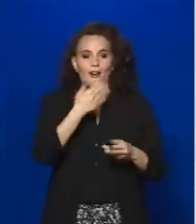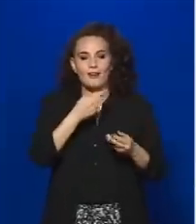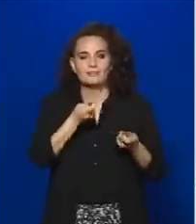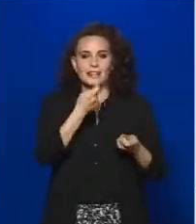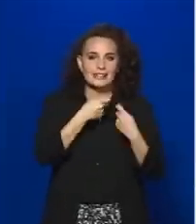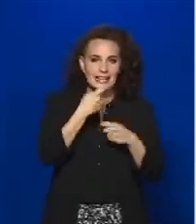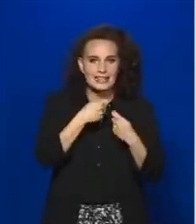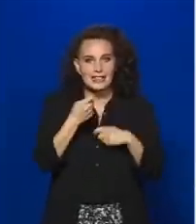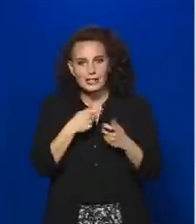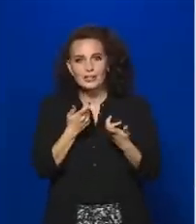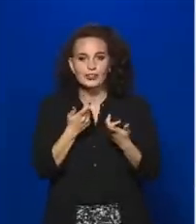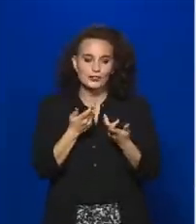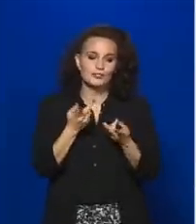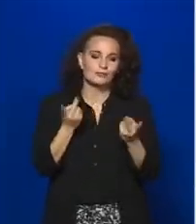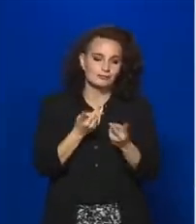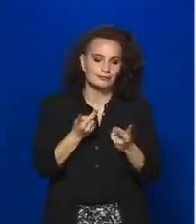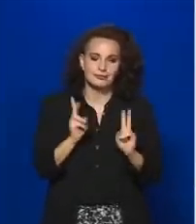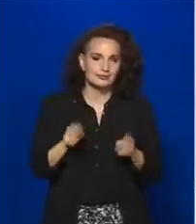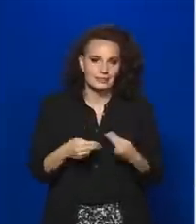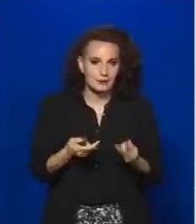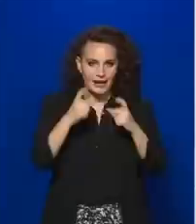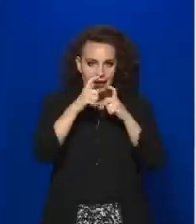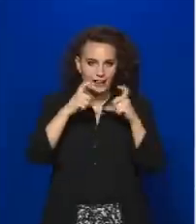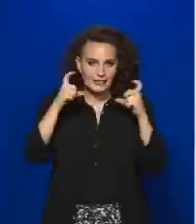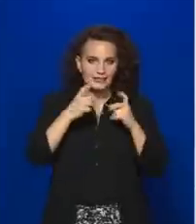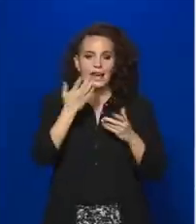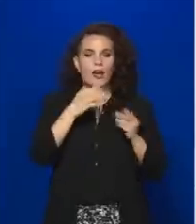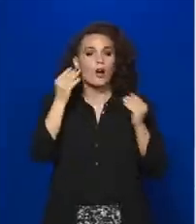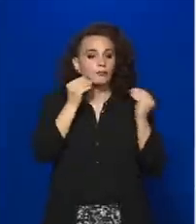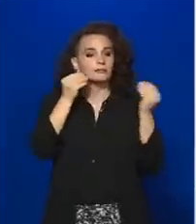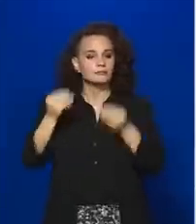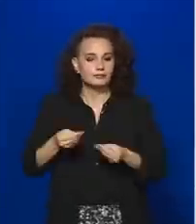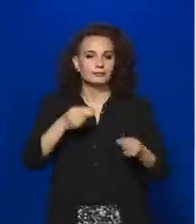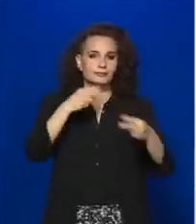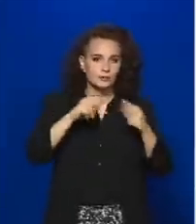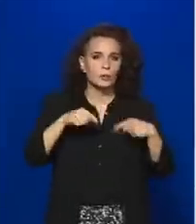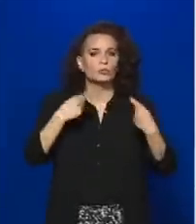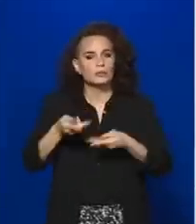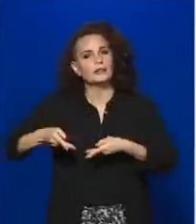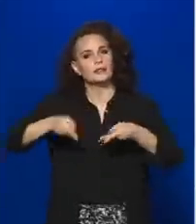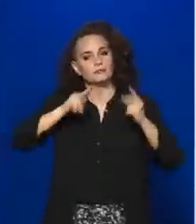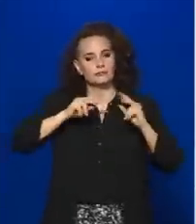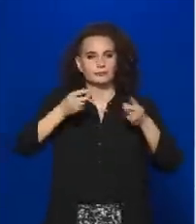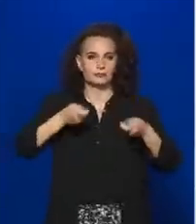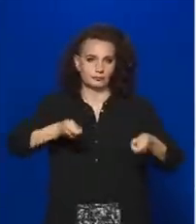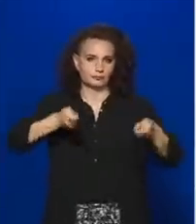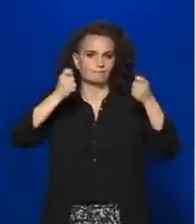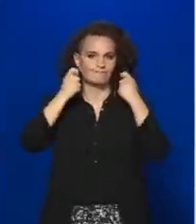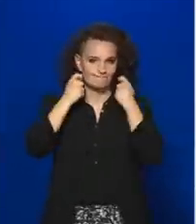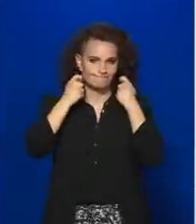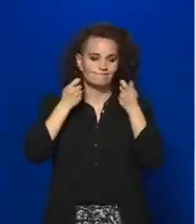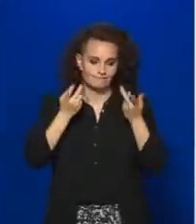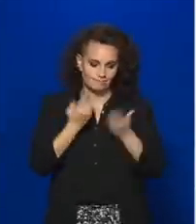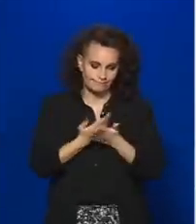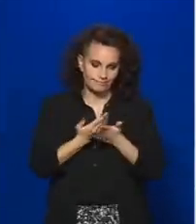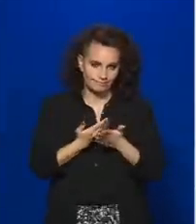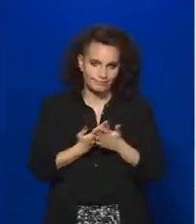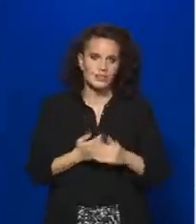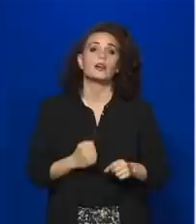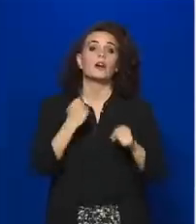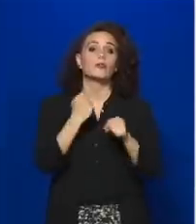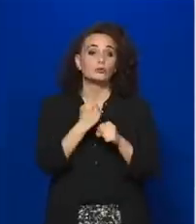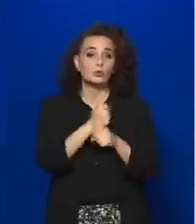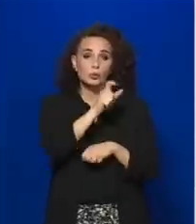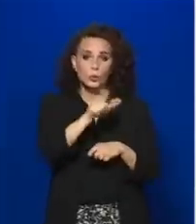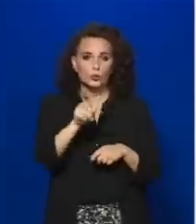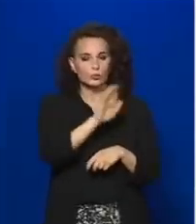nem lehetséges, de amikor ez nem feltétlenül szükséges, akkor lehetőség szerint viseljenek maszkot, az ott dolgozók számára